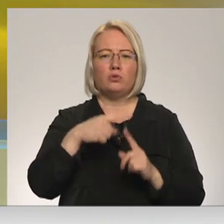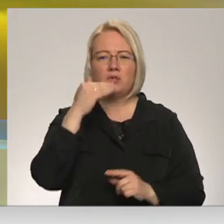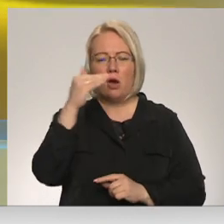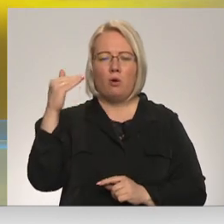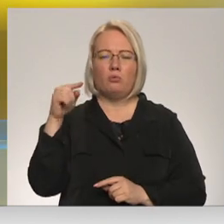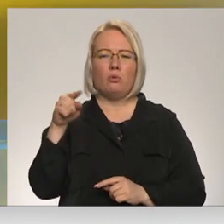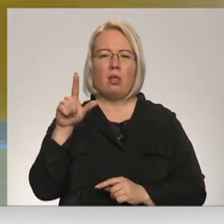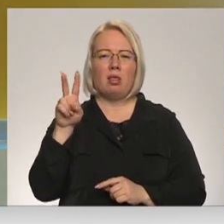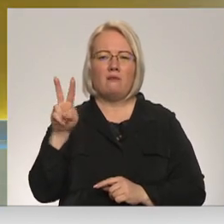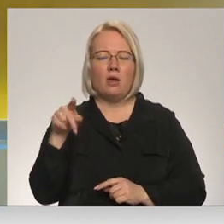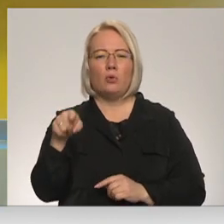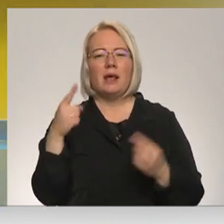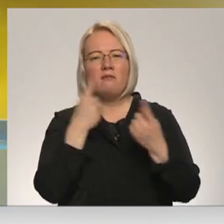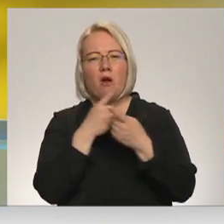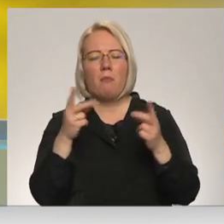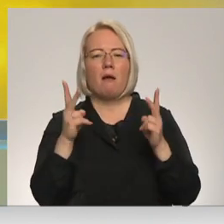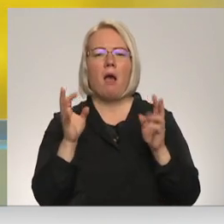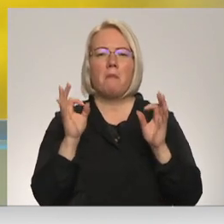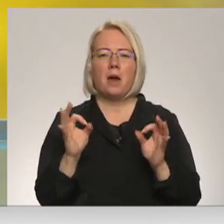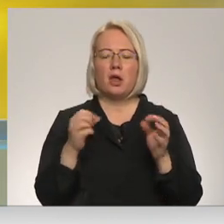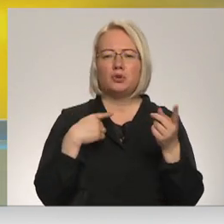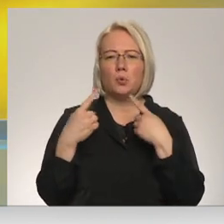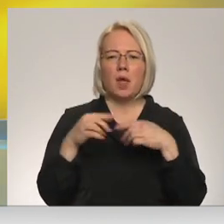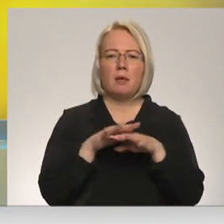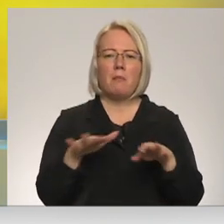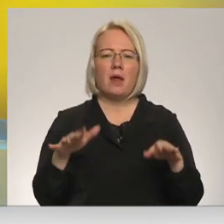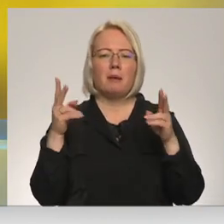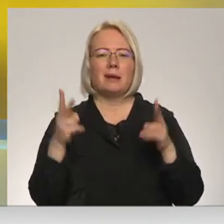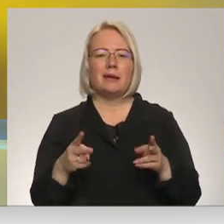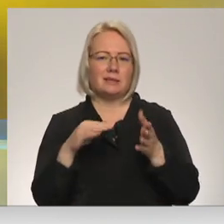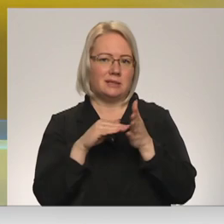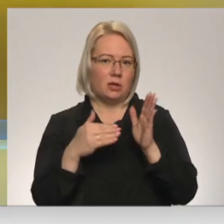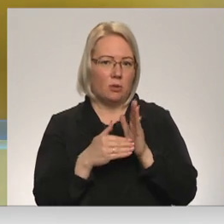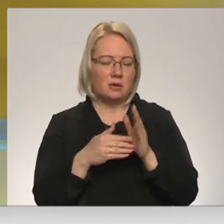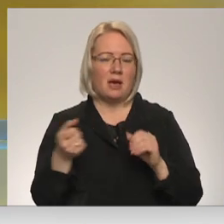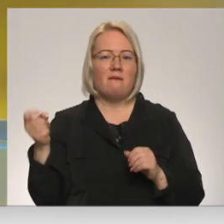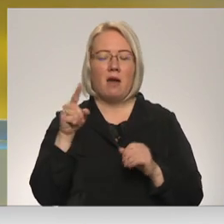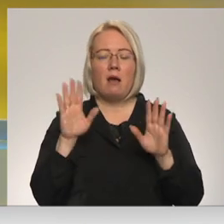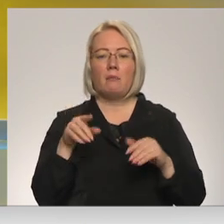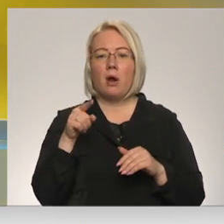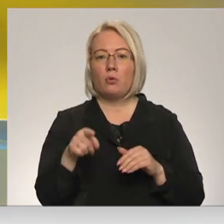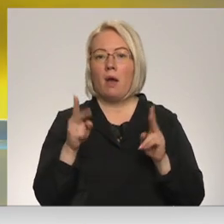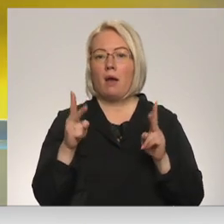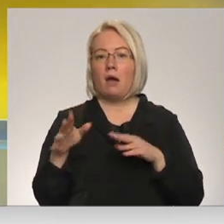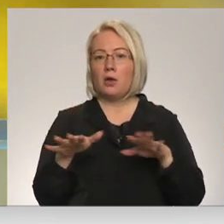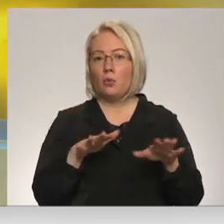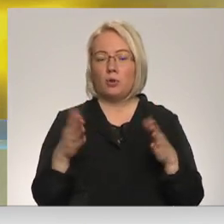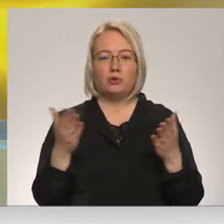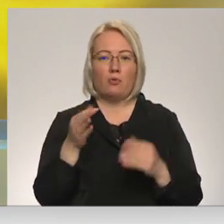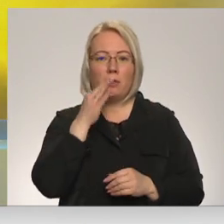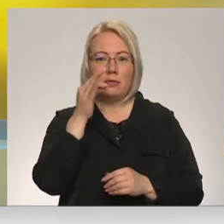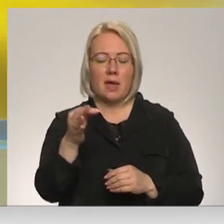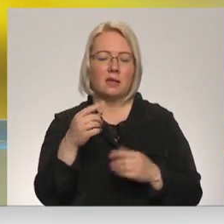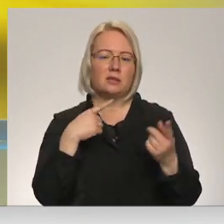informācija, kā pareiz ar bērniem runāt krīzes situācijā. Vairāk par to, kā rīkoties un ko teikt, sarunā ar jauniešu